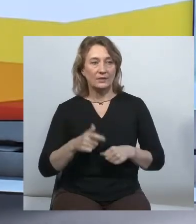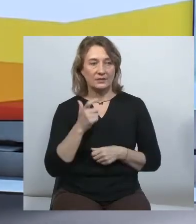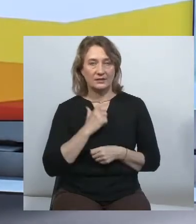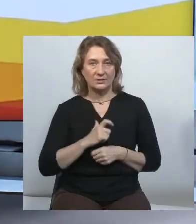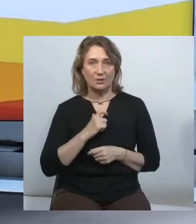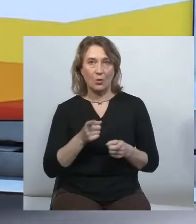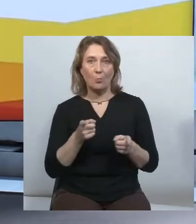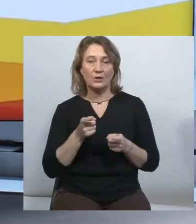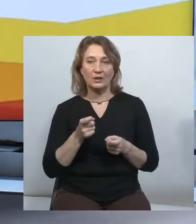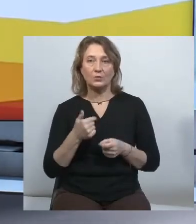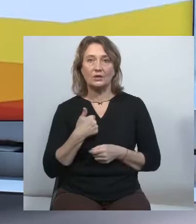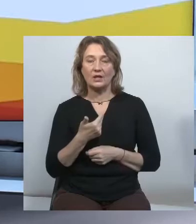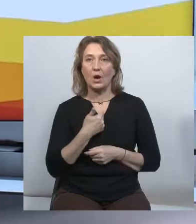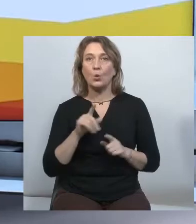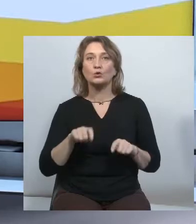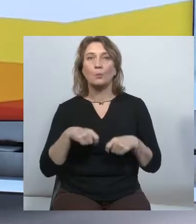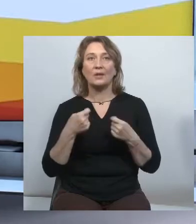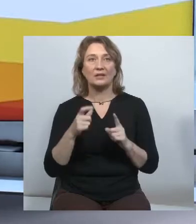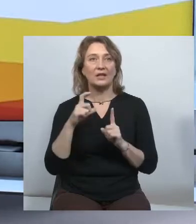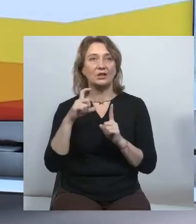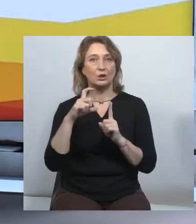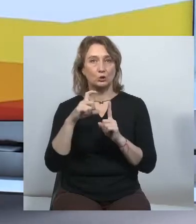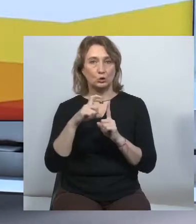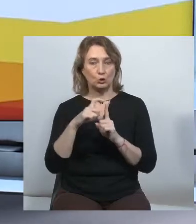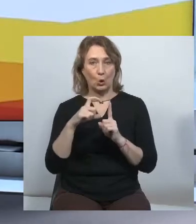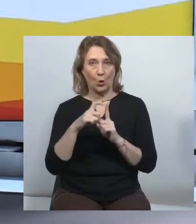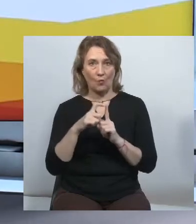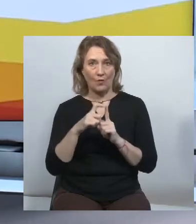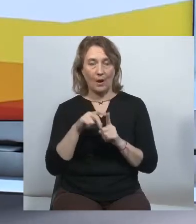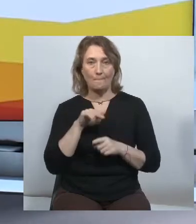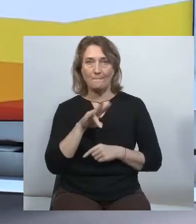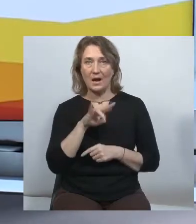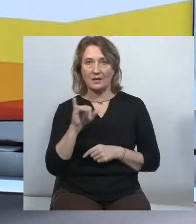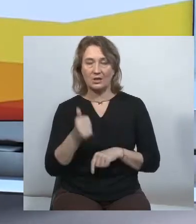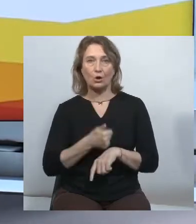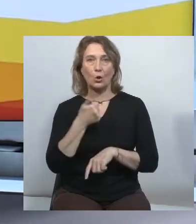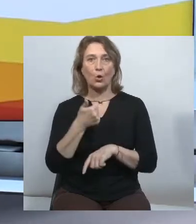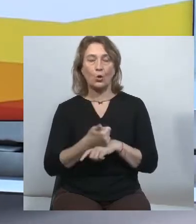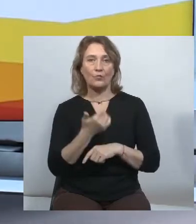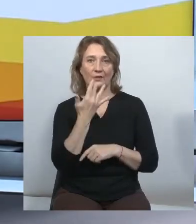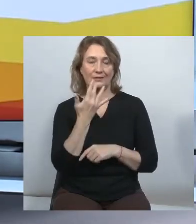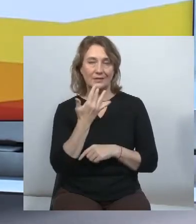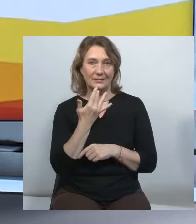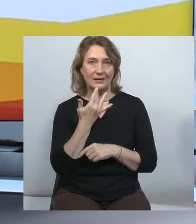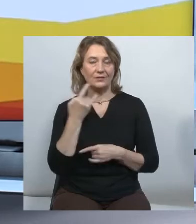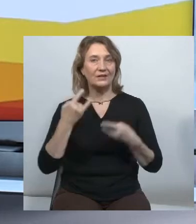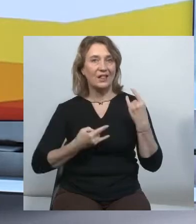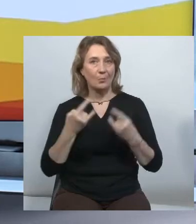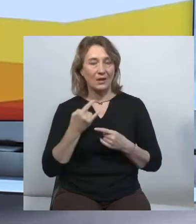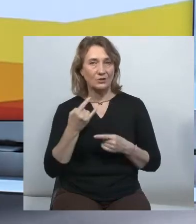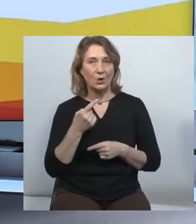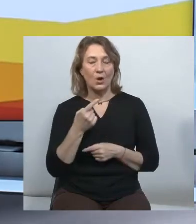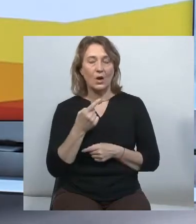потягнути. Я хочу передати слово пані Ользі Герасим'юнку, голові Національної ради телебачення і радіомовлення, і, власне,